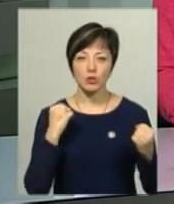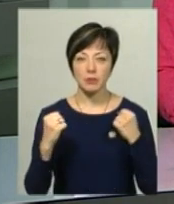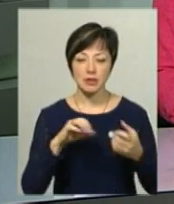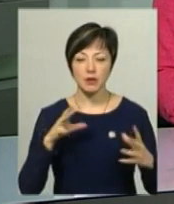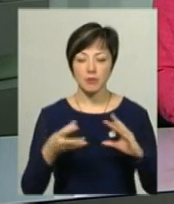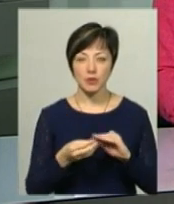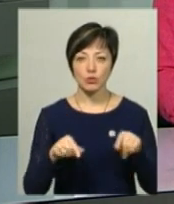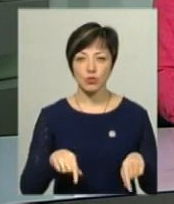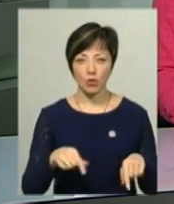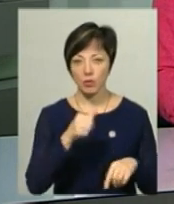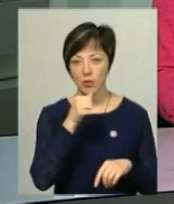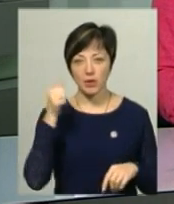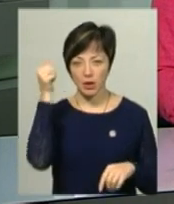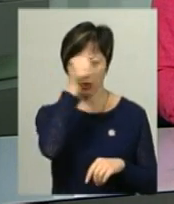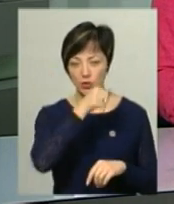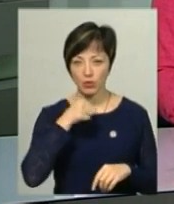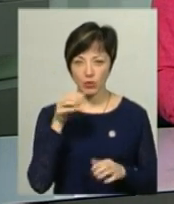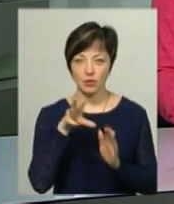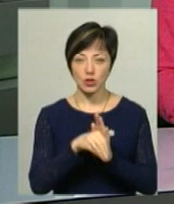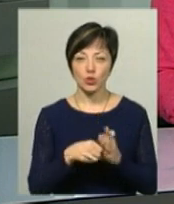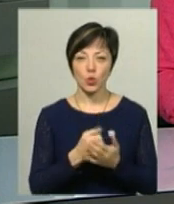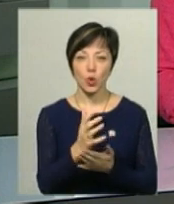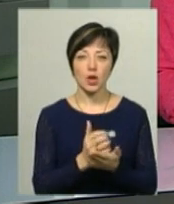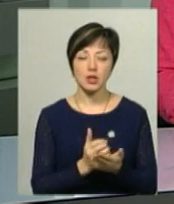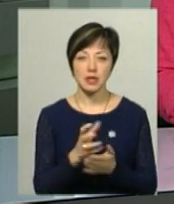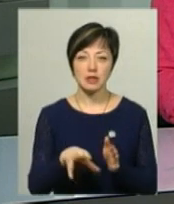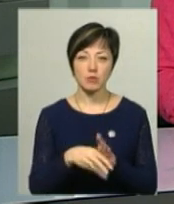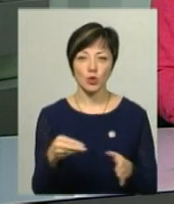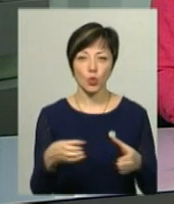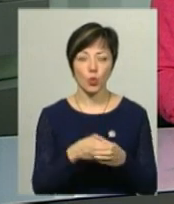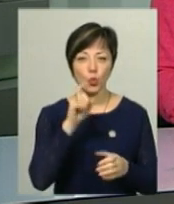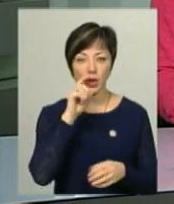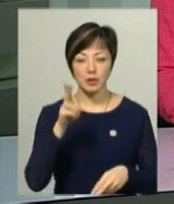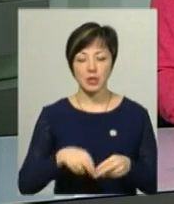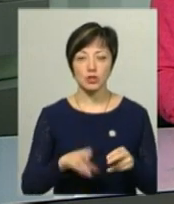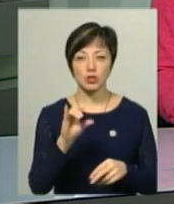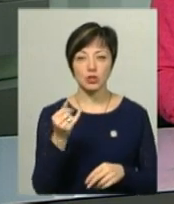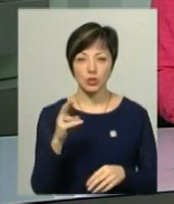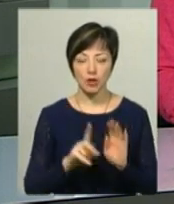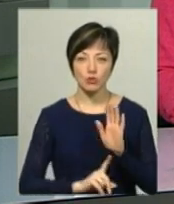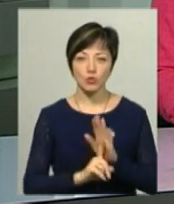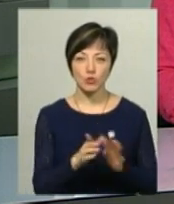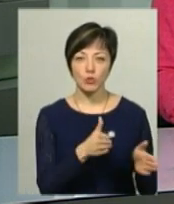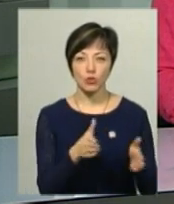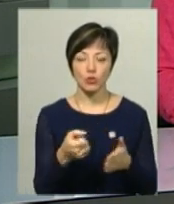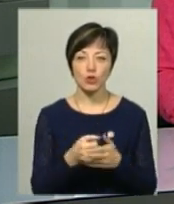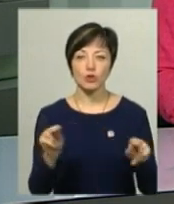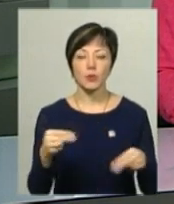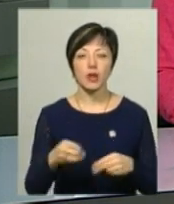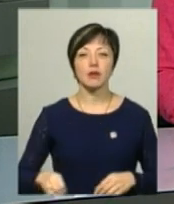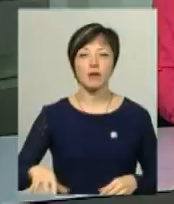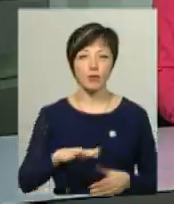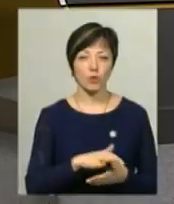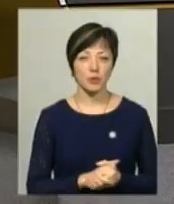підсумками цього та попередніх років увійшли до резерву збірної України. Наприкінці січня вони розпочнуть підготовку до Чемпіонату